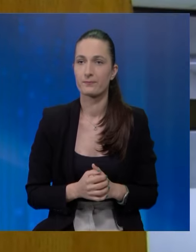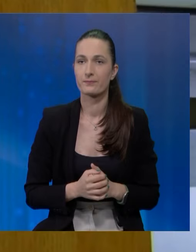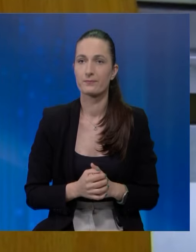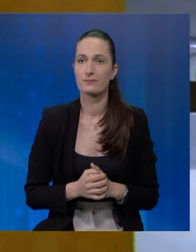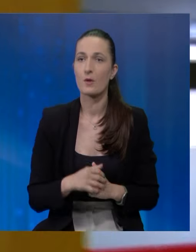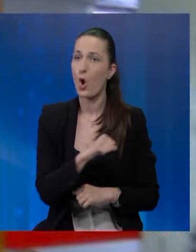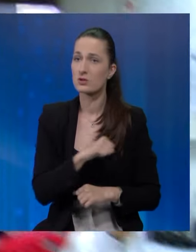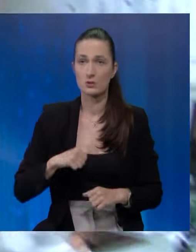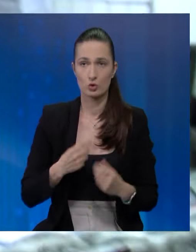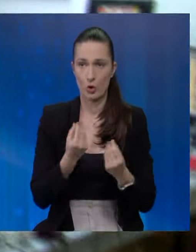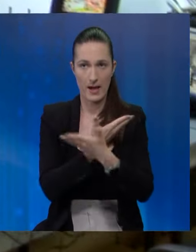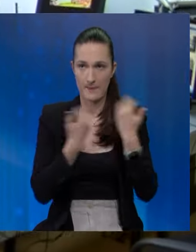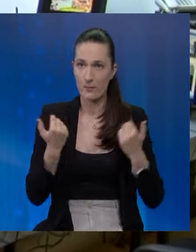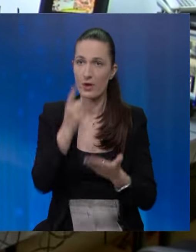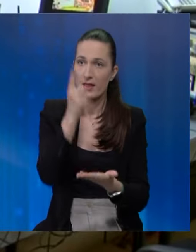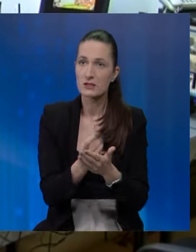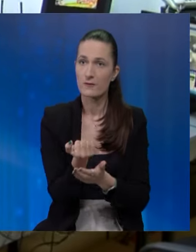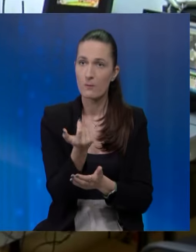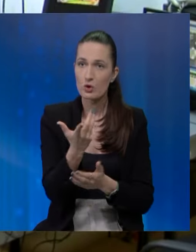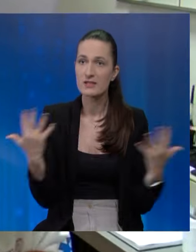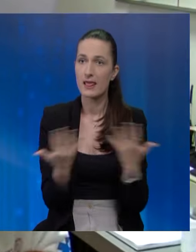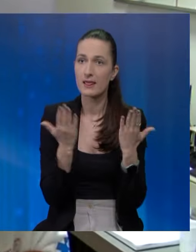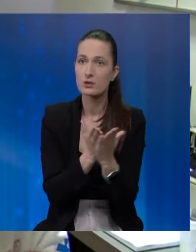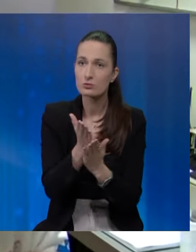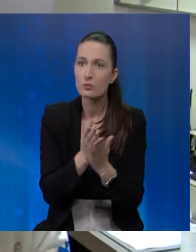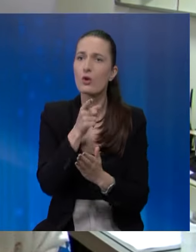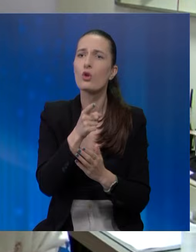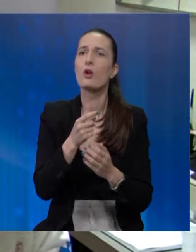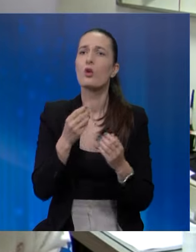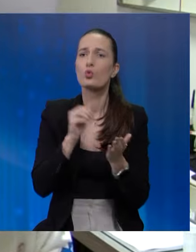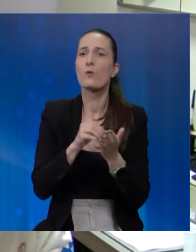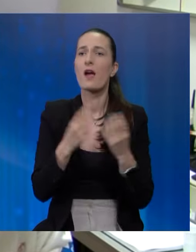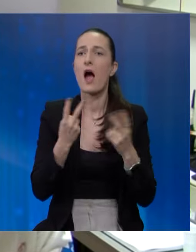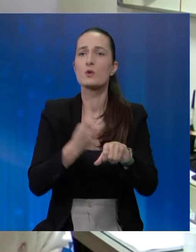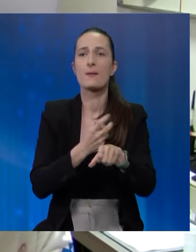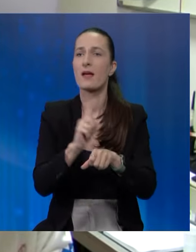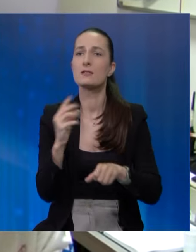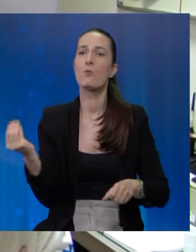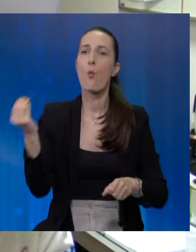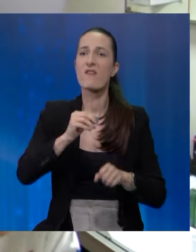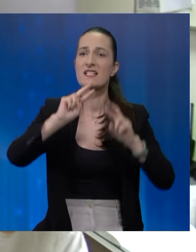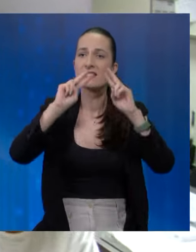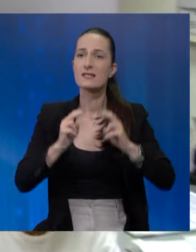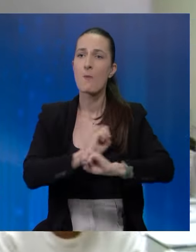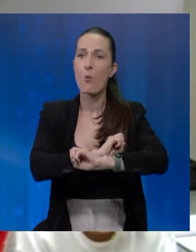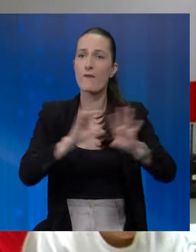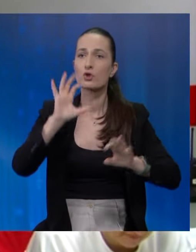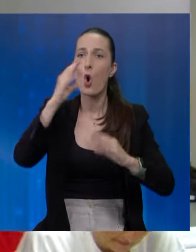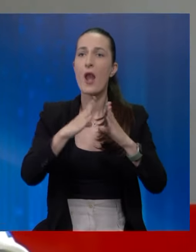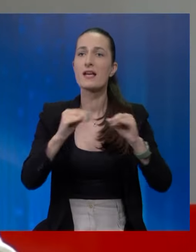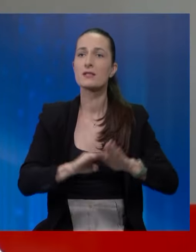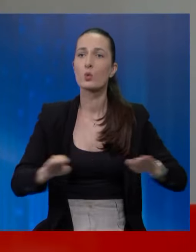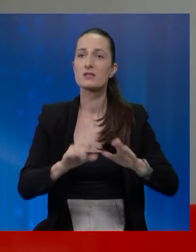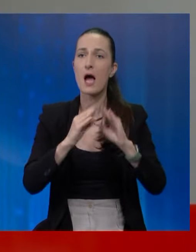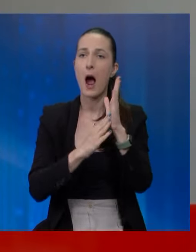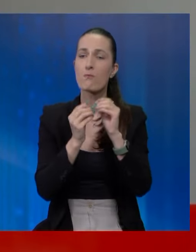dalje. Osim što nemamo jedinstven broj za hitne situacije, još kao zemlja nismo uveli ni sistem obavještavanja o nestanku djece,